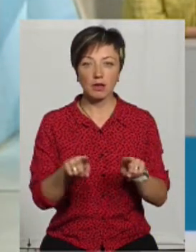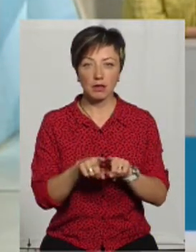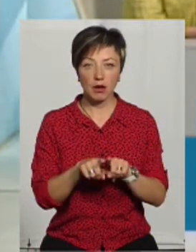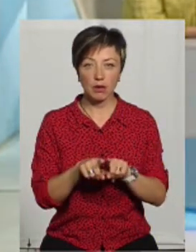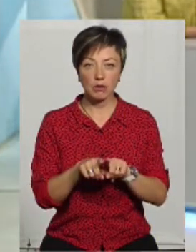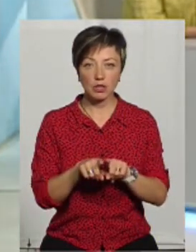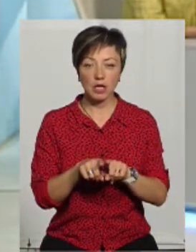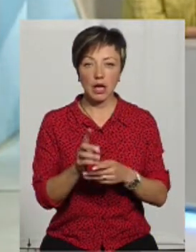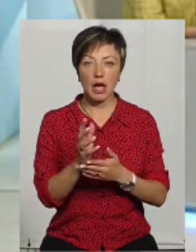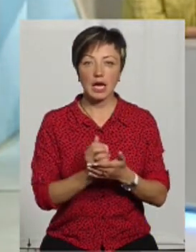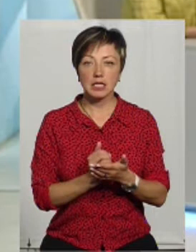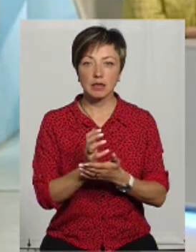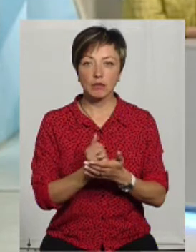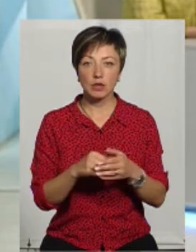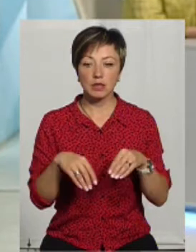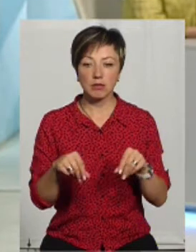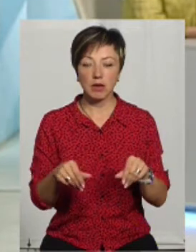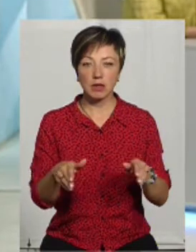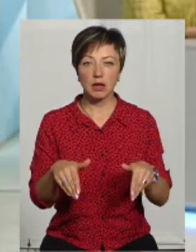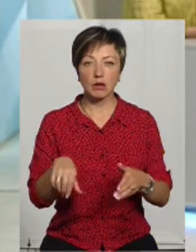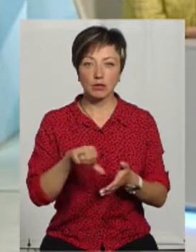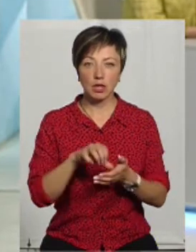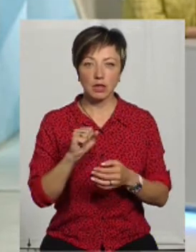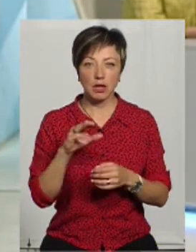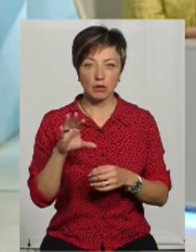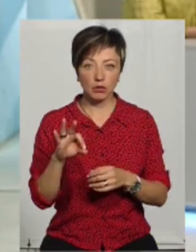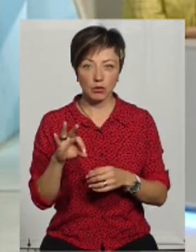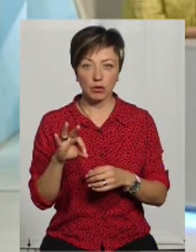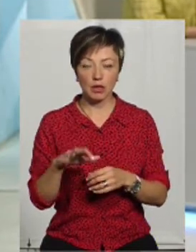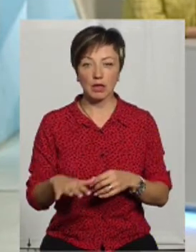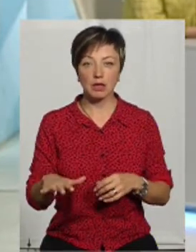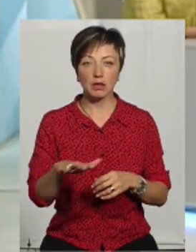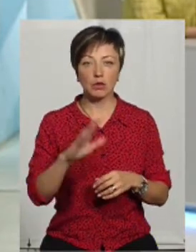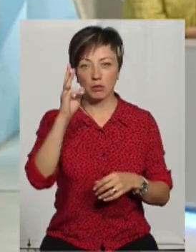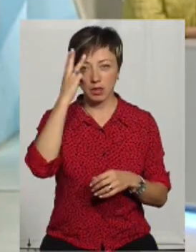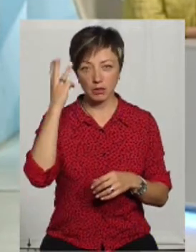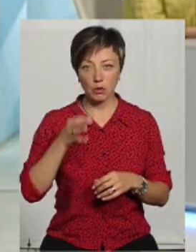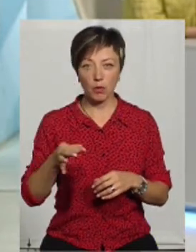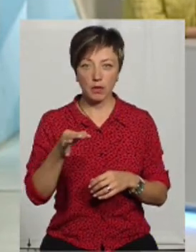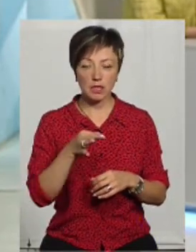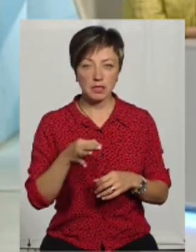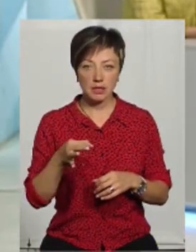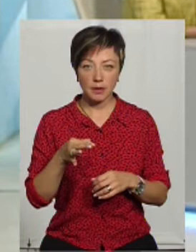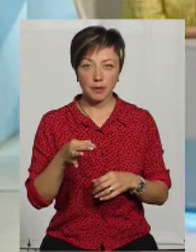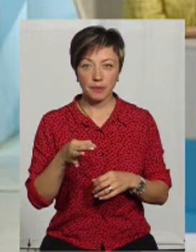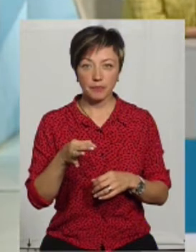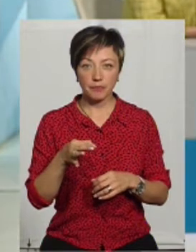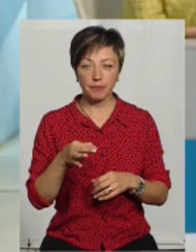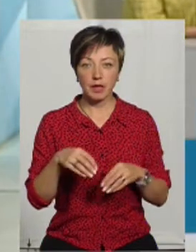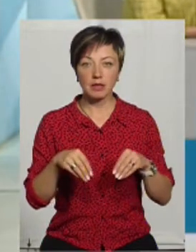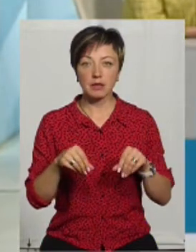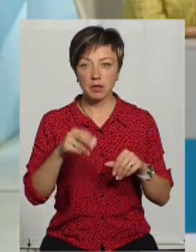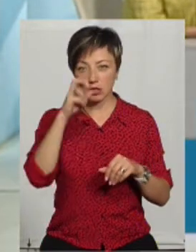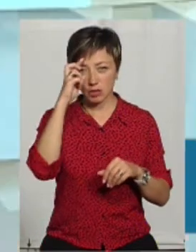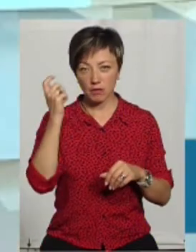резервує земельні ділянки для учасників АТО на території Хмельницької області з